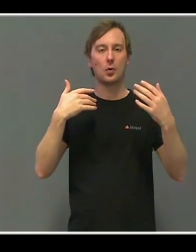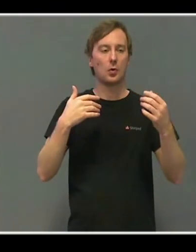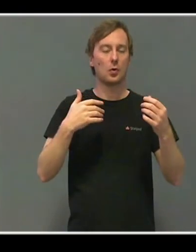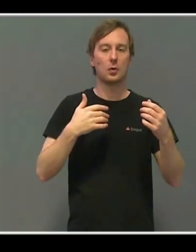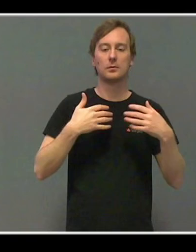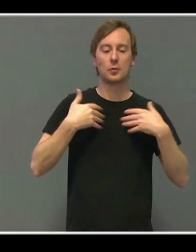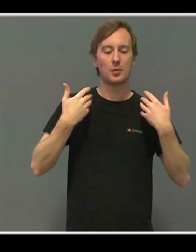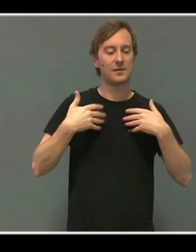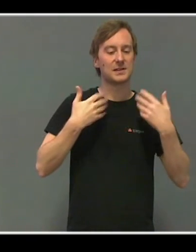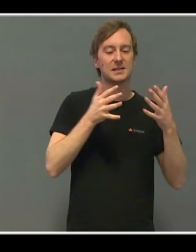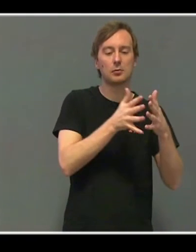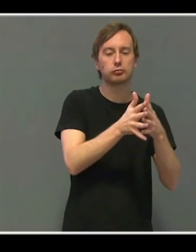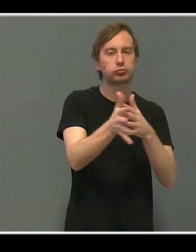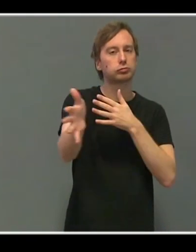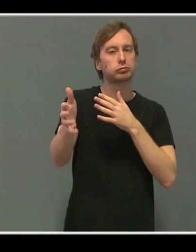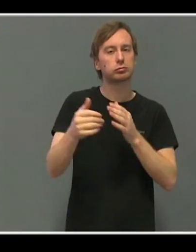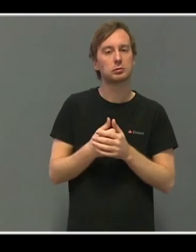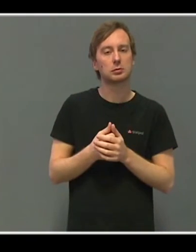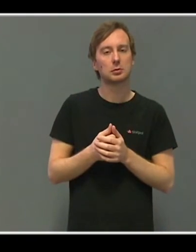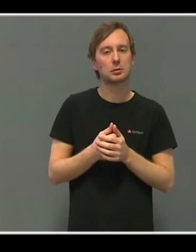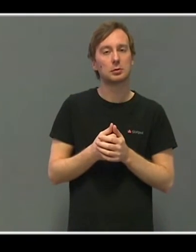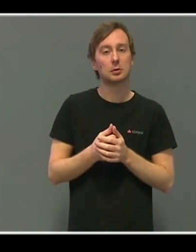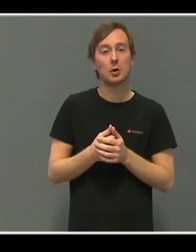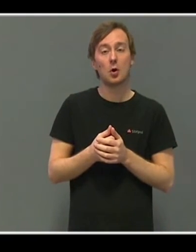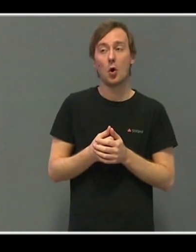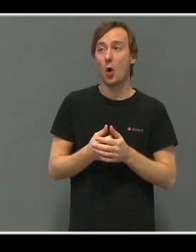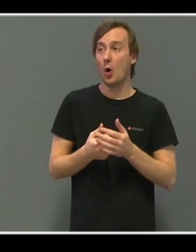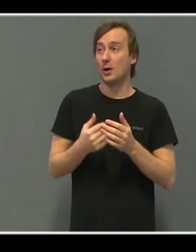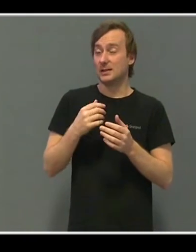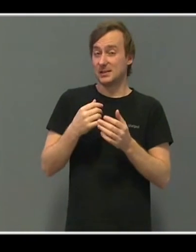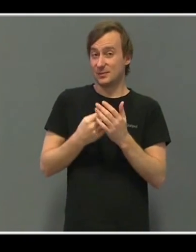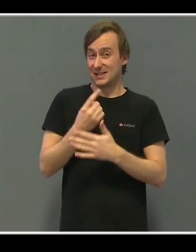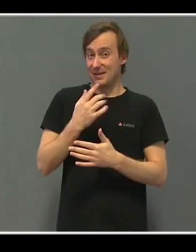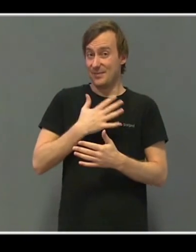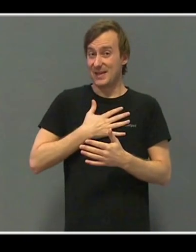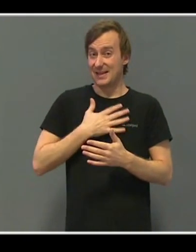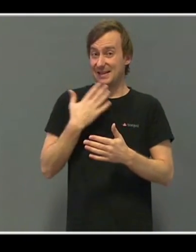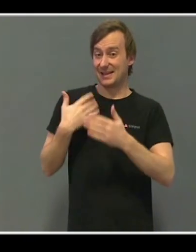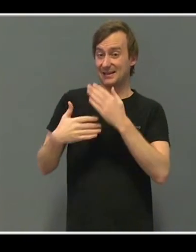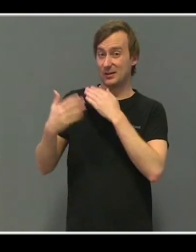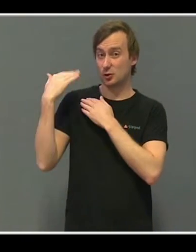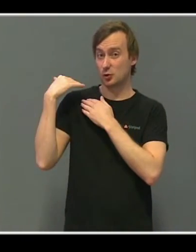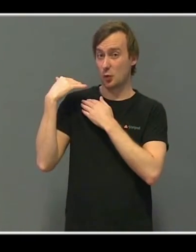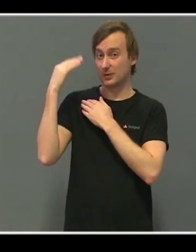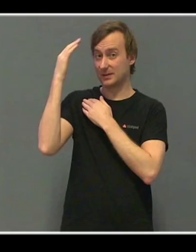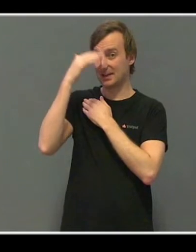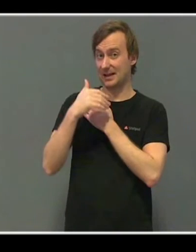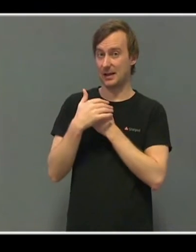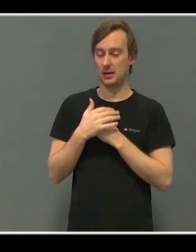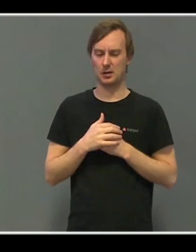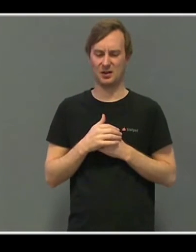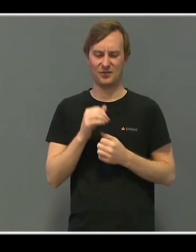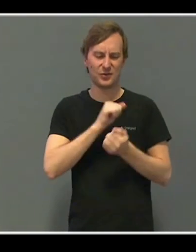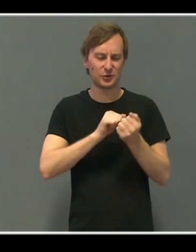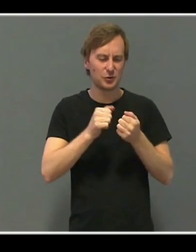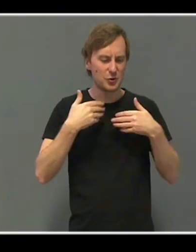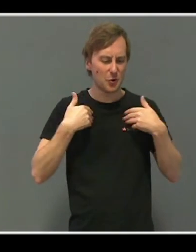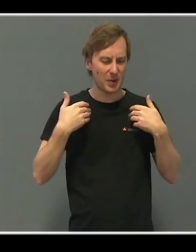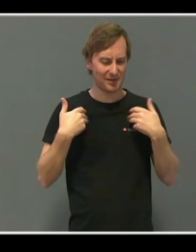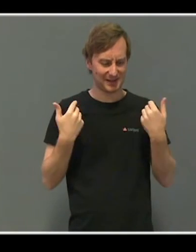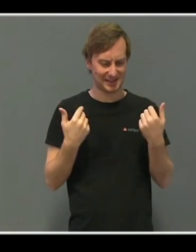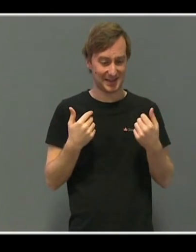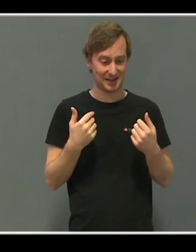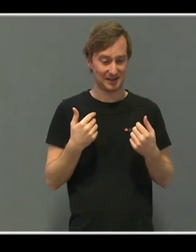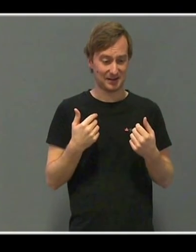så vet jeg det utfordrer selvfølgelig, kanskje særlig min generasjon. kan ikke få naturopplevelse av å sitte inne. Det er jo ikke mulig. Men det er jo det